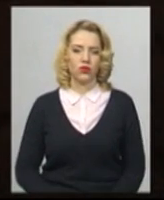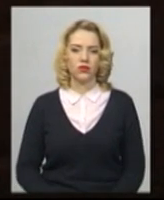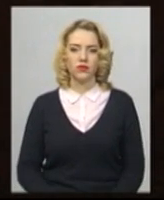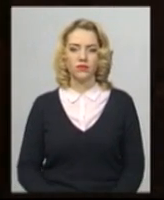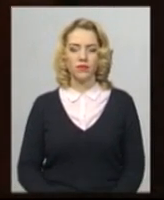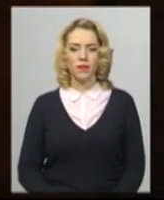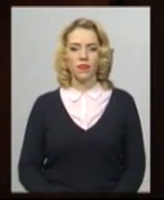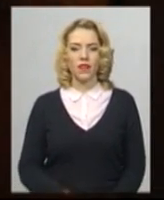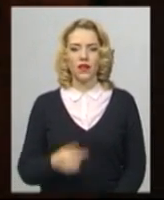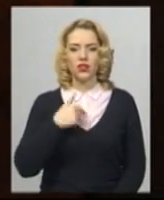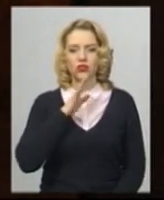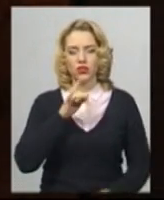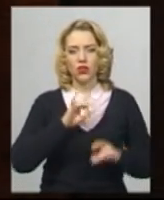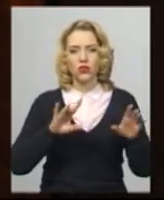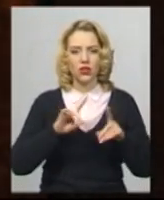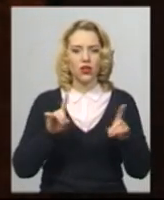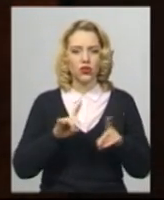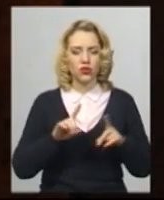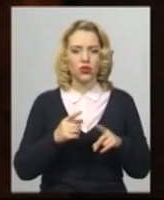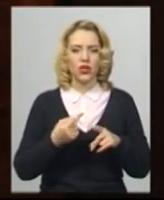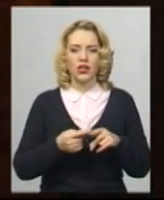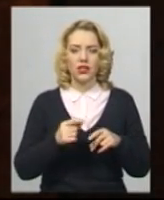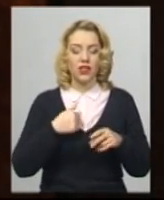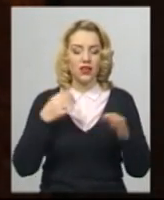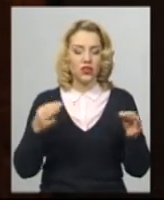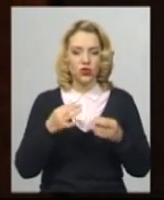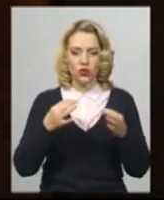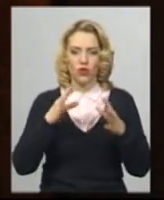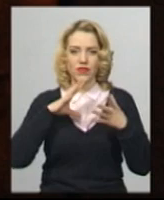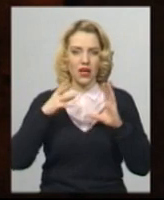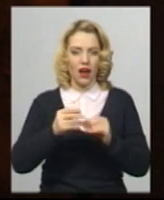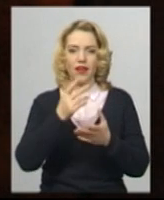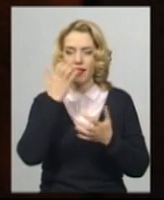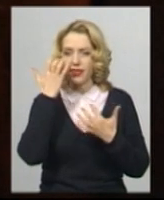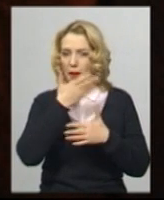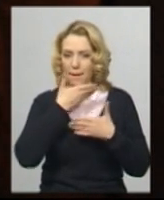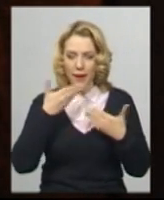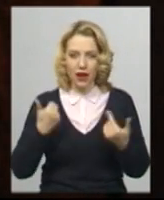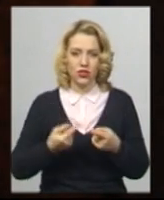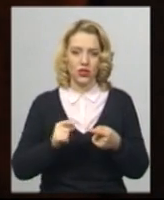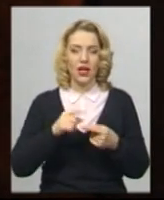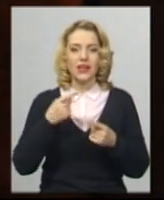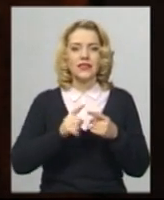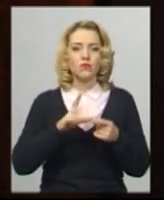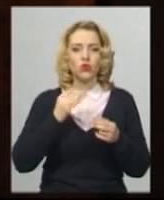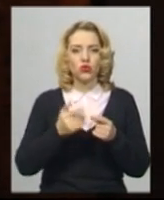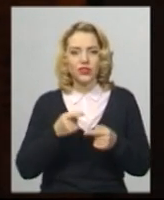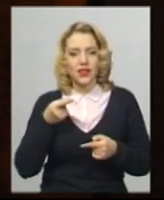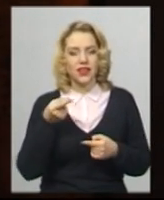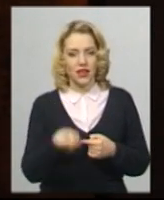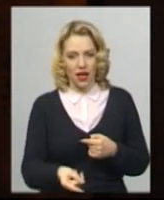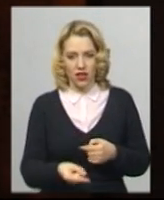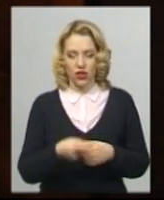Тому що це було далі, от туди йдіть через дорогу, я взагалі нічого не бачила. Вони від вас тут йшли звідси?